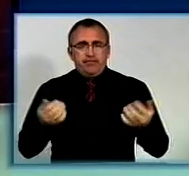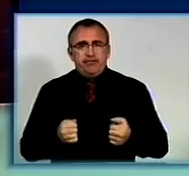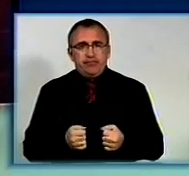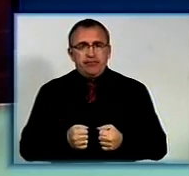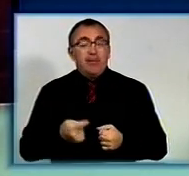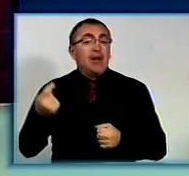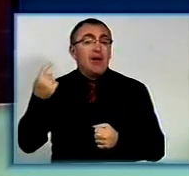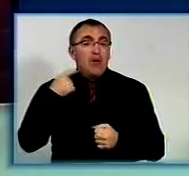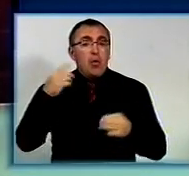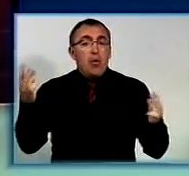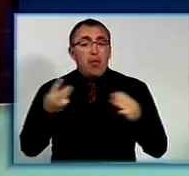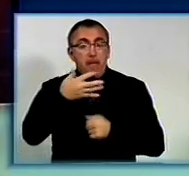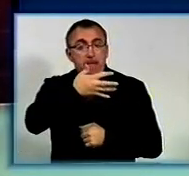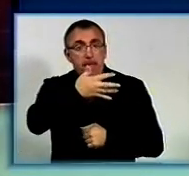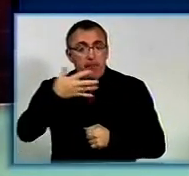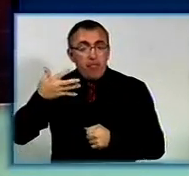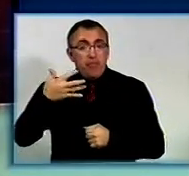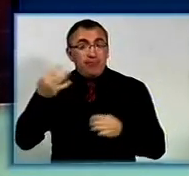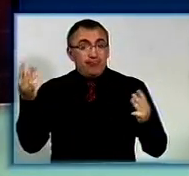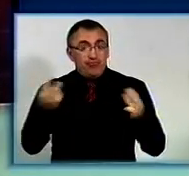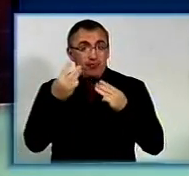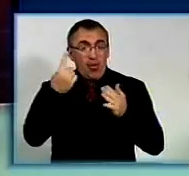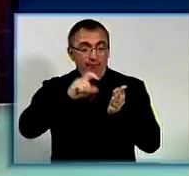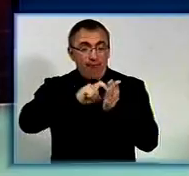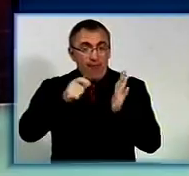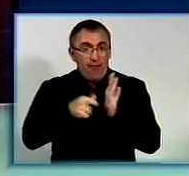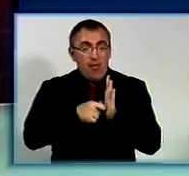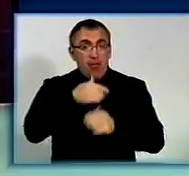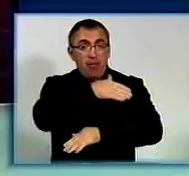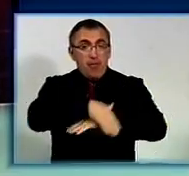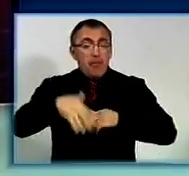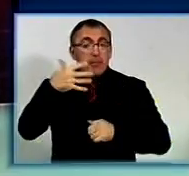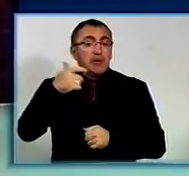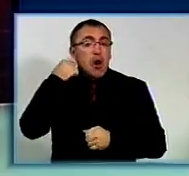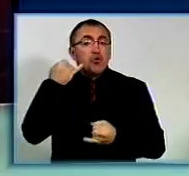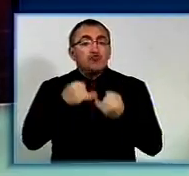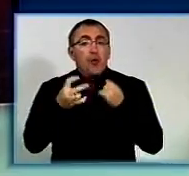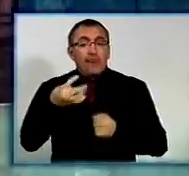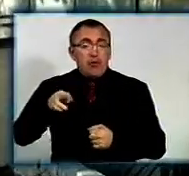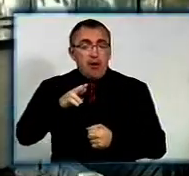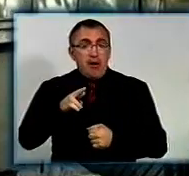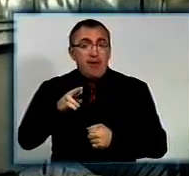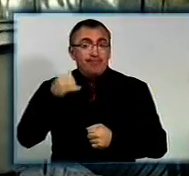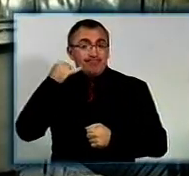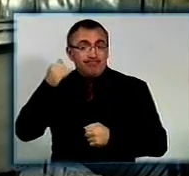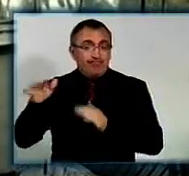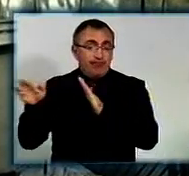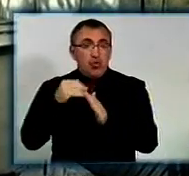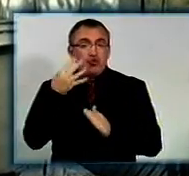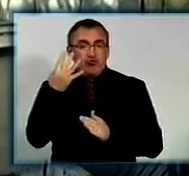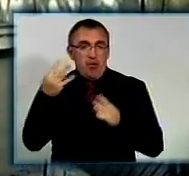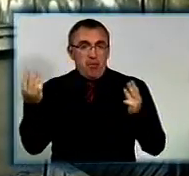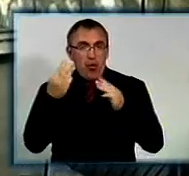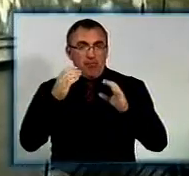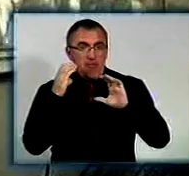В Кіровограді горіла п'ятиповерхівка. Зайнялася одна із квартир у будинку по вулиці 50 років жовтня. На виклик приїхали 4 пожежні машини та